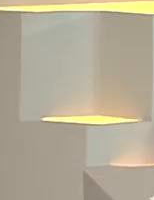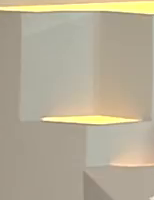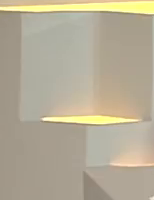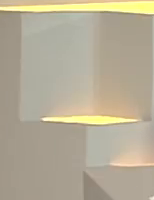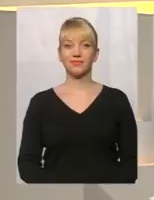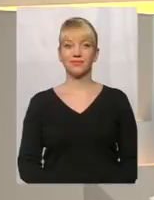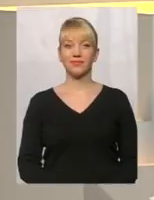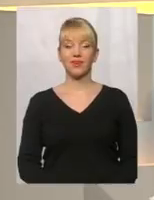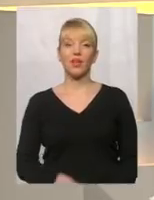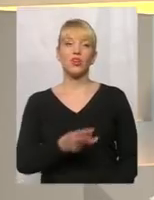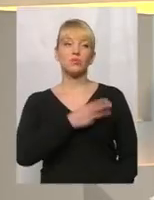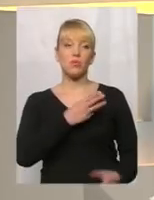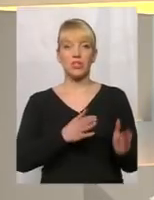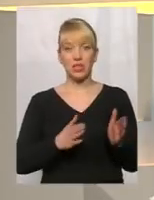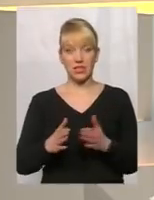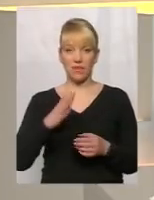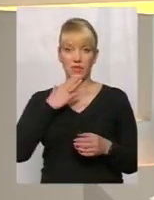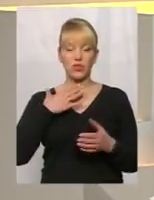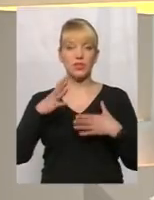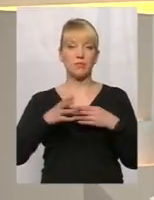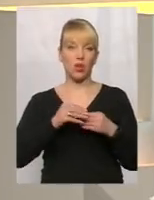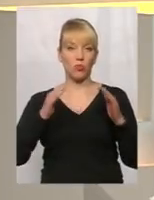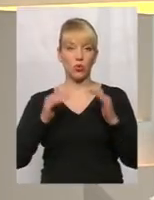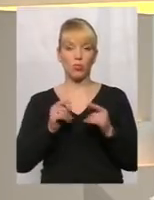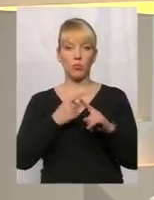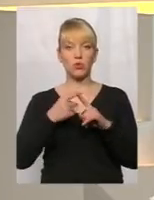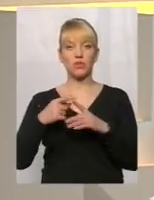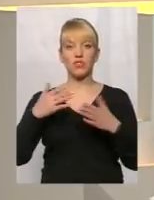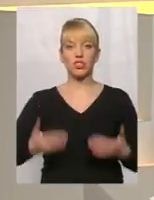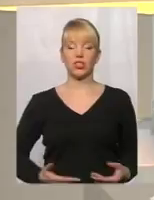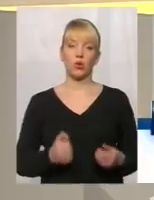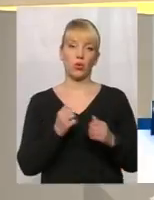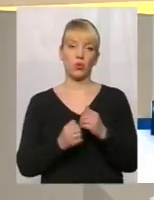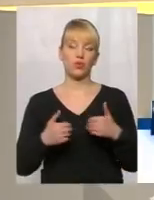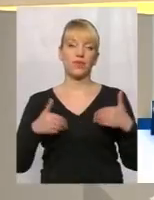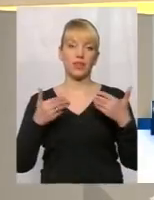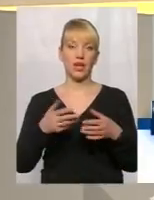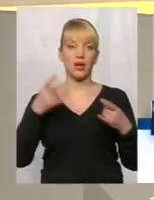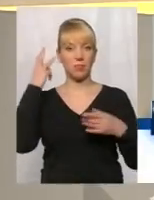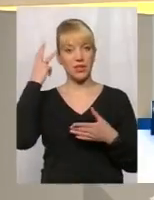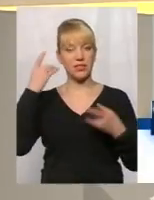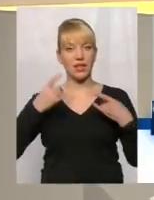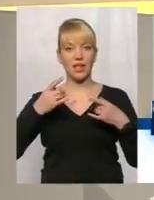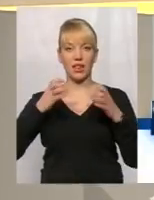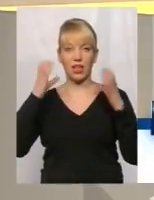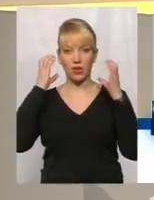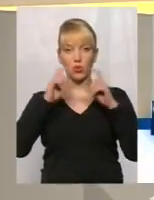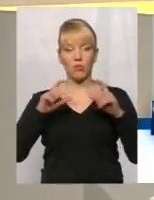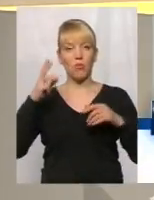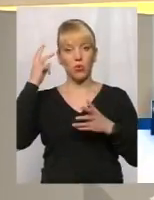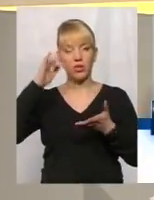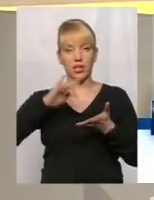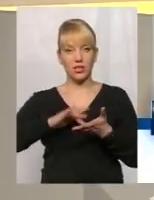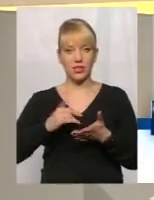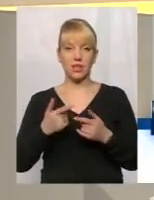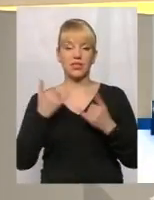Із поважаннями злагоди у нашому спільному домі та позитиву житті кожного вас витає Хмельницька телекомпанія «Поділля Центр». На часі в